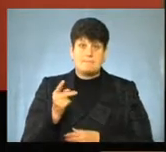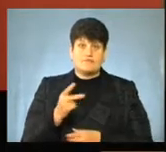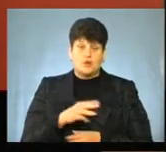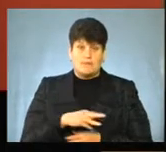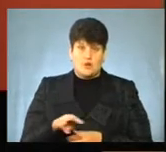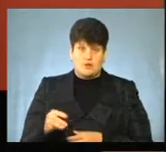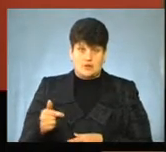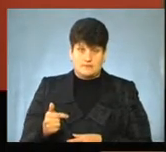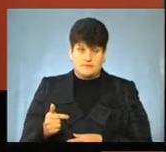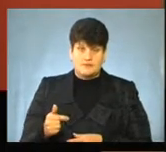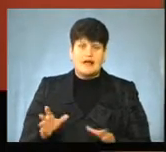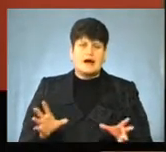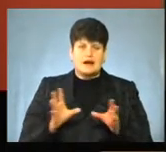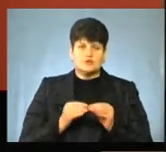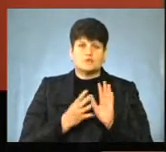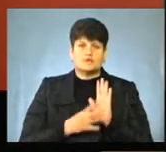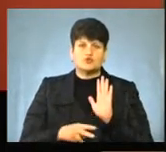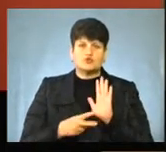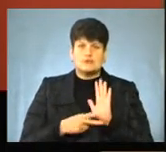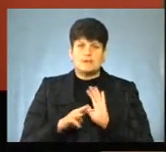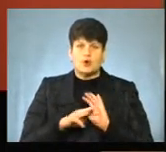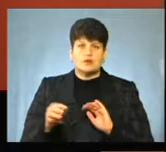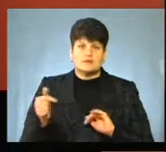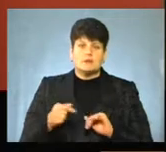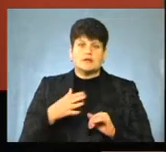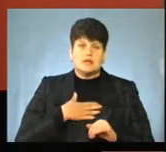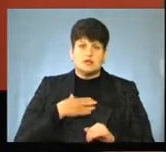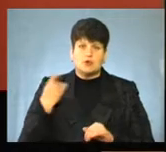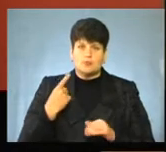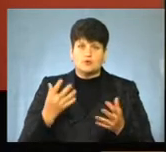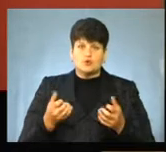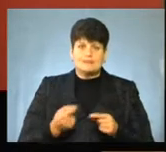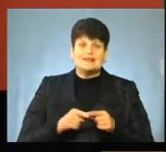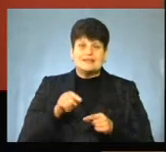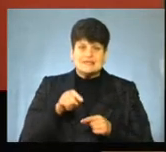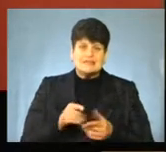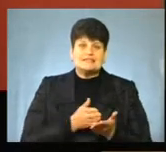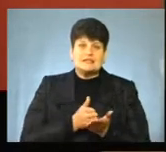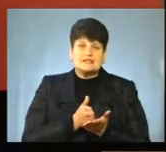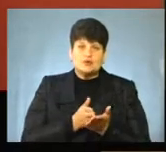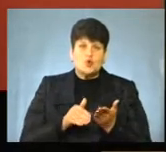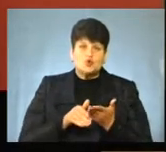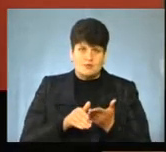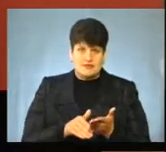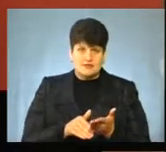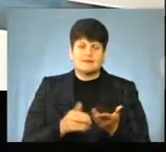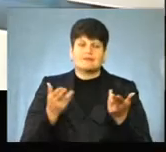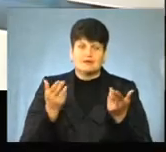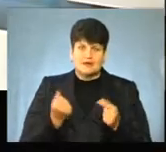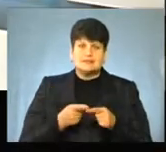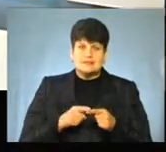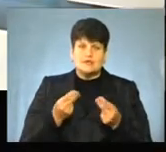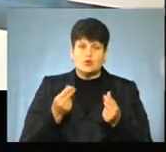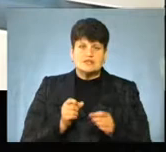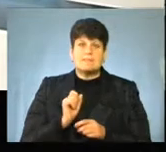півтори мільйона гривень. Тобто разом 97 мільйонів гривень наша область цього року отримала саме цієї інфраструктурної субвенції? Так. Ці кошти